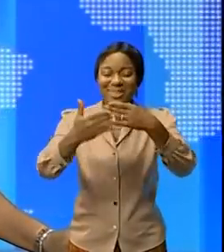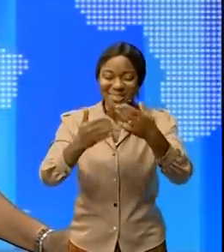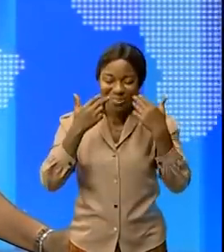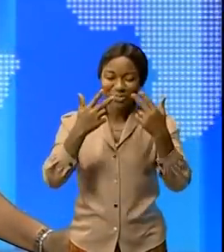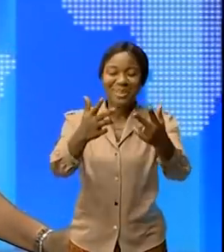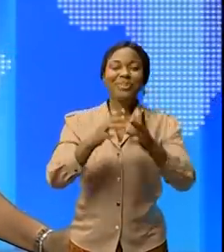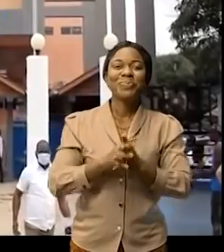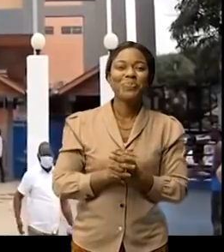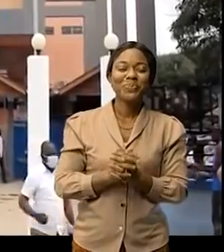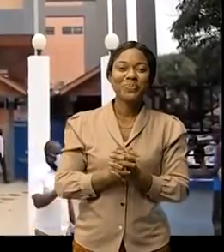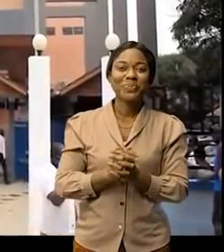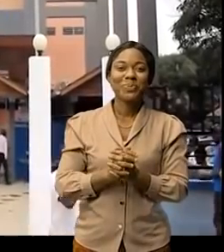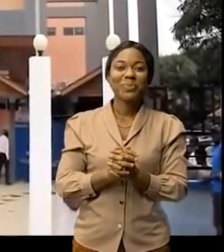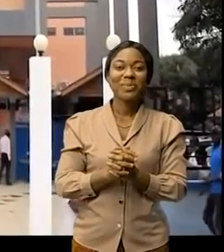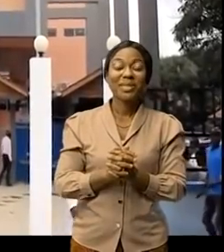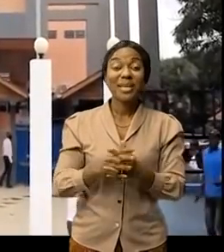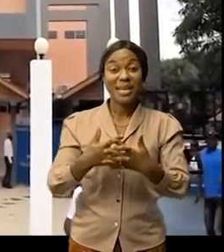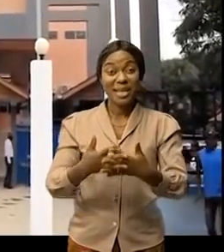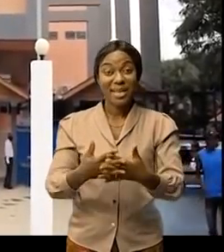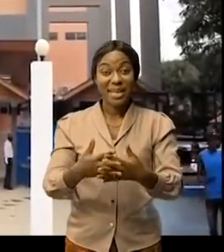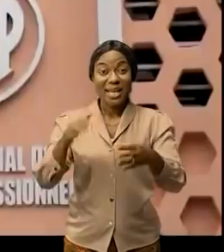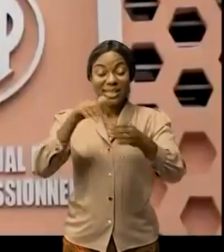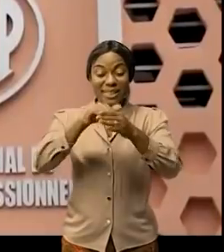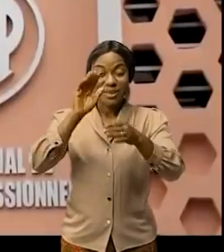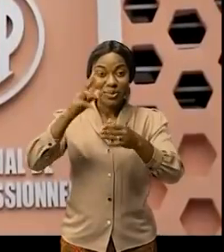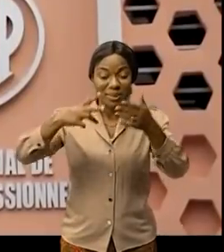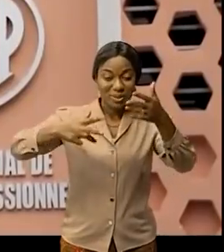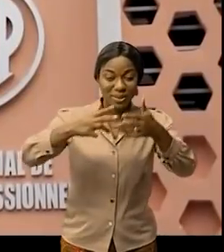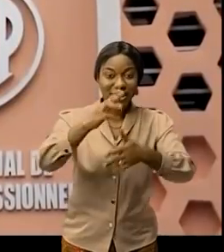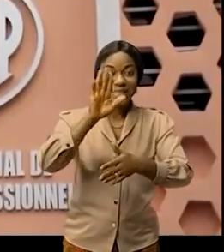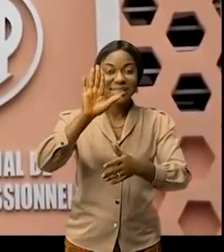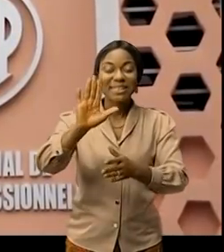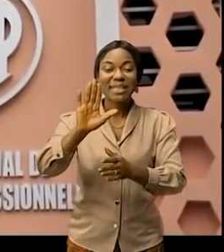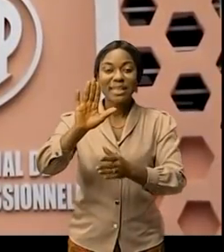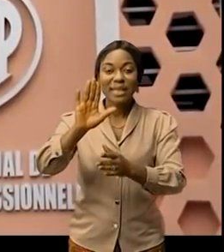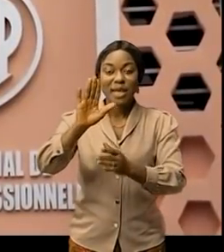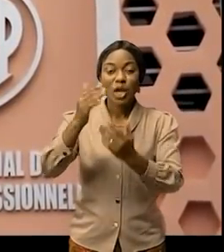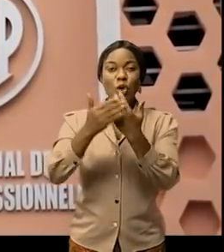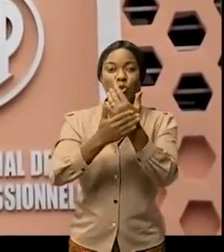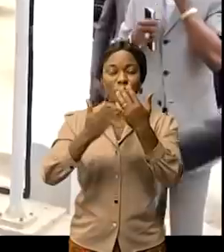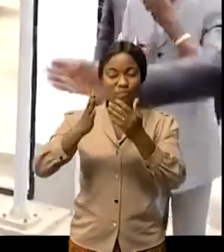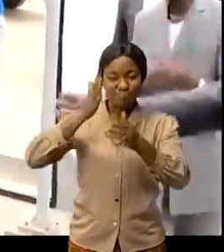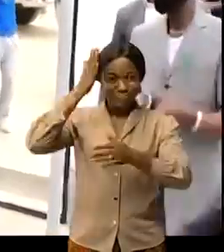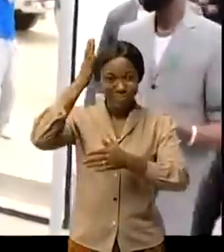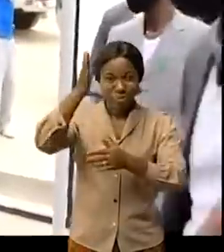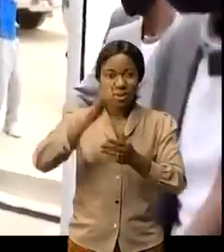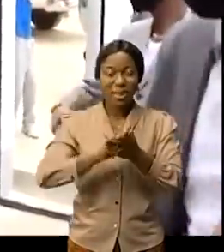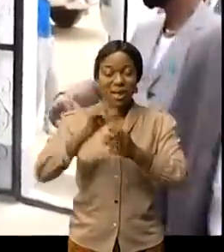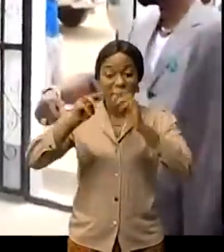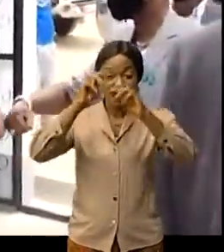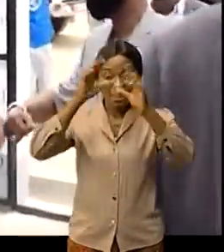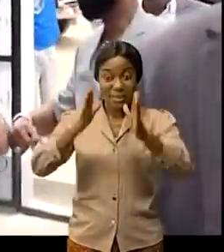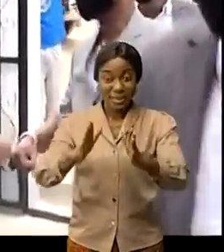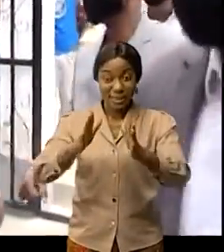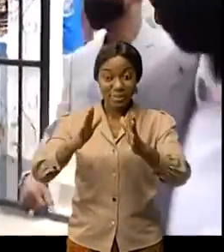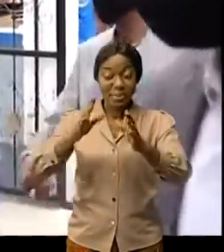c'est en prévision de son inauguration prévue le 5 août prochain par le ministre national du travail que le gouverneur